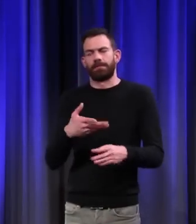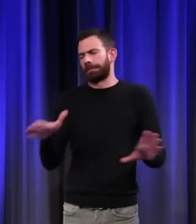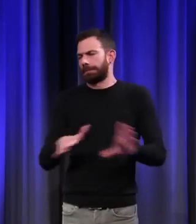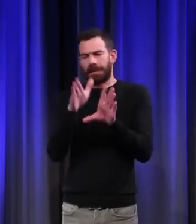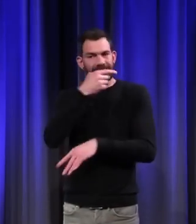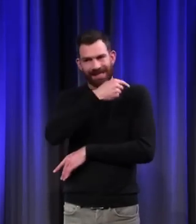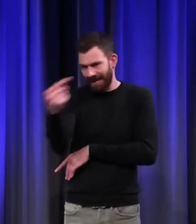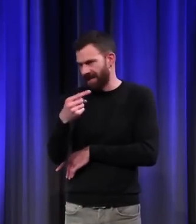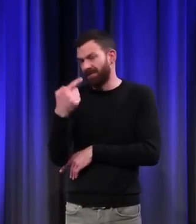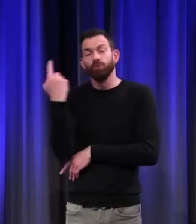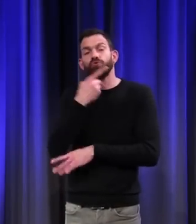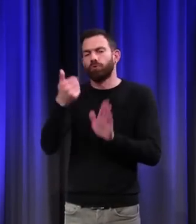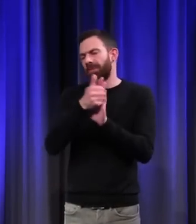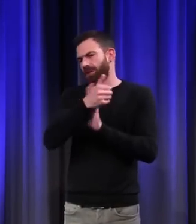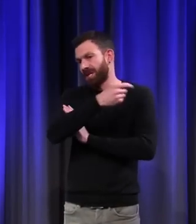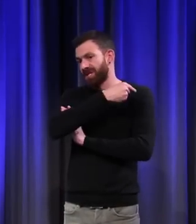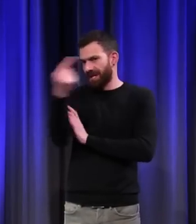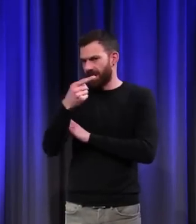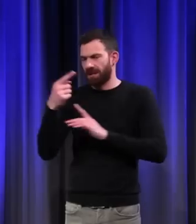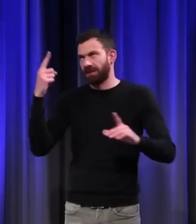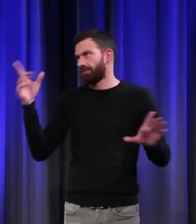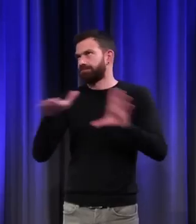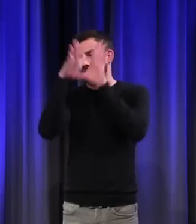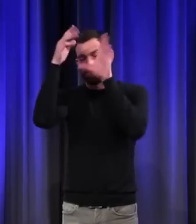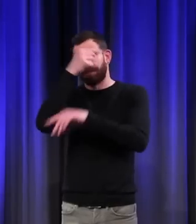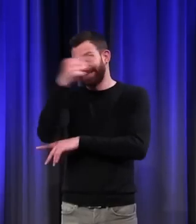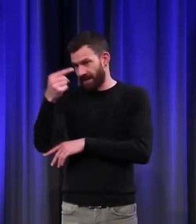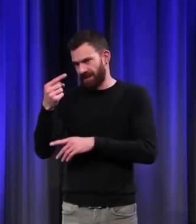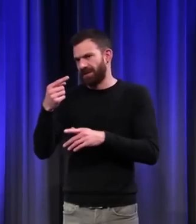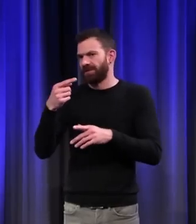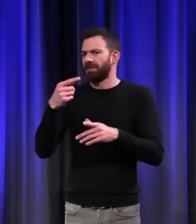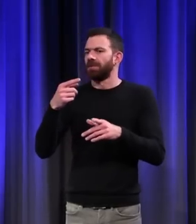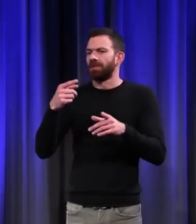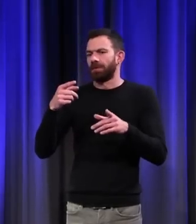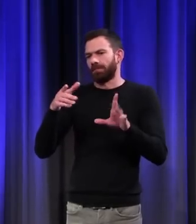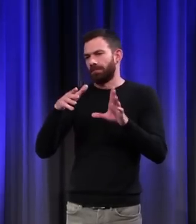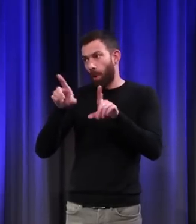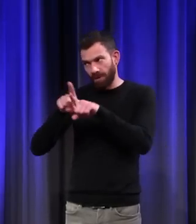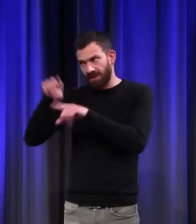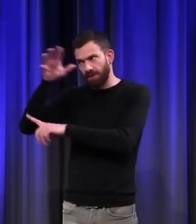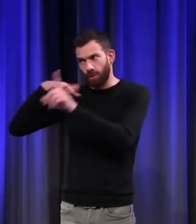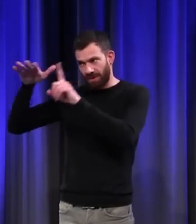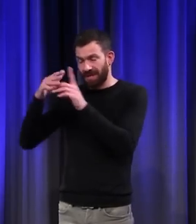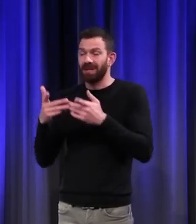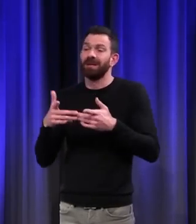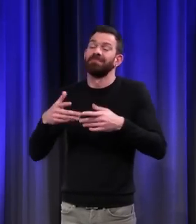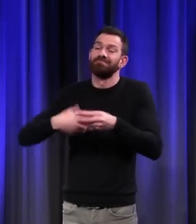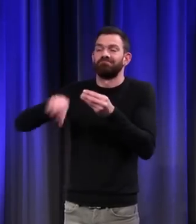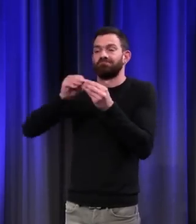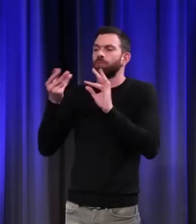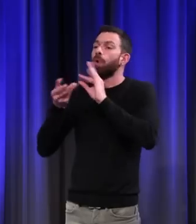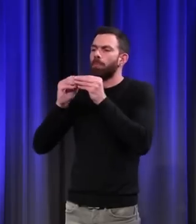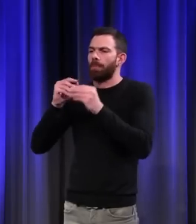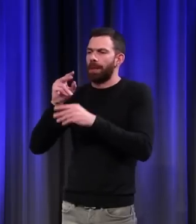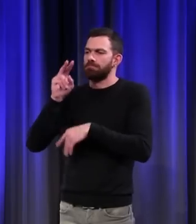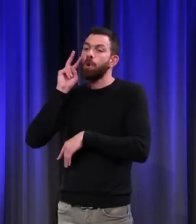les personnages négatifs dans les images, mais aussi dans la société. Mais c'est un problème de regard aussi. Il y un